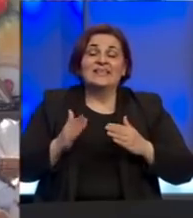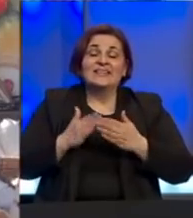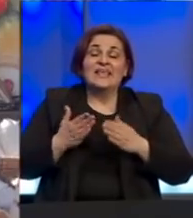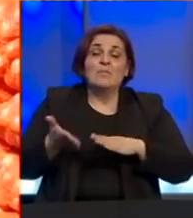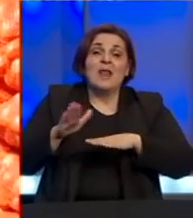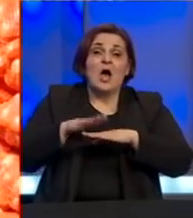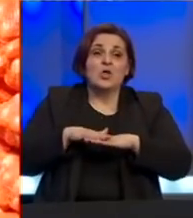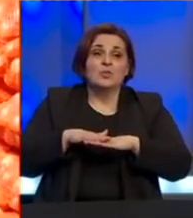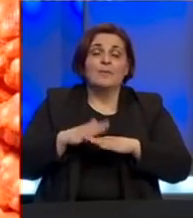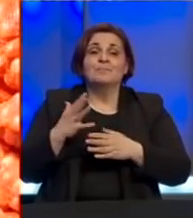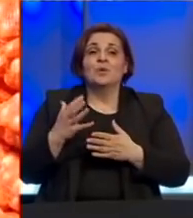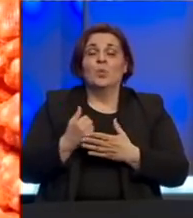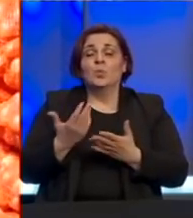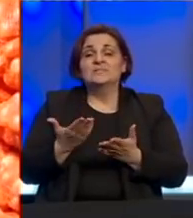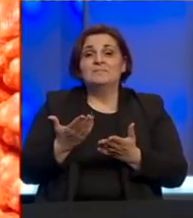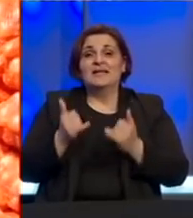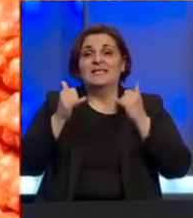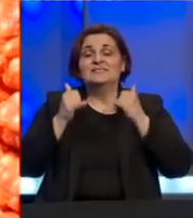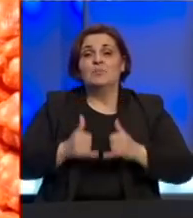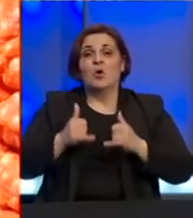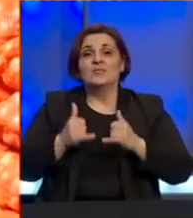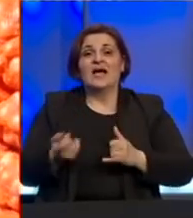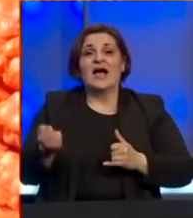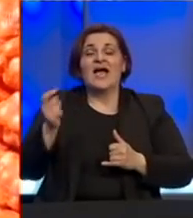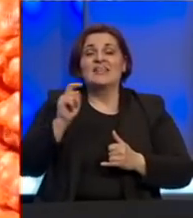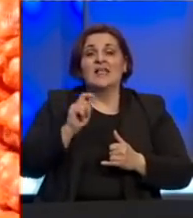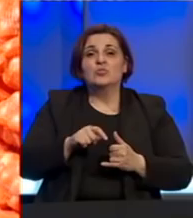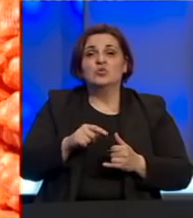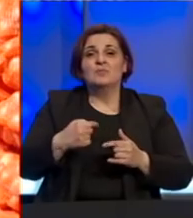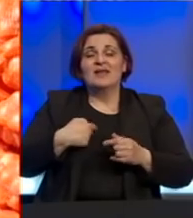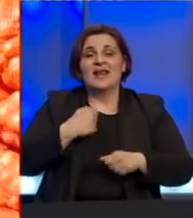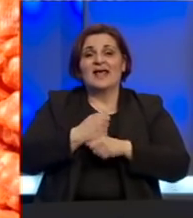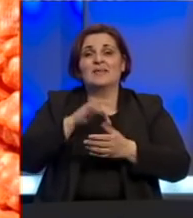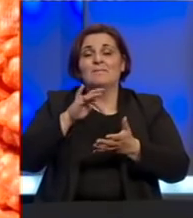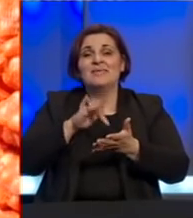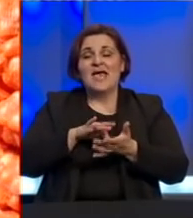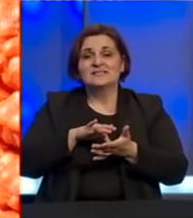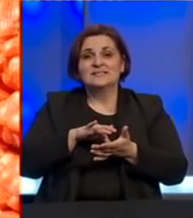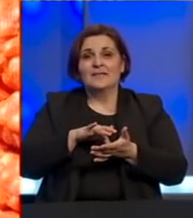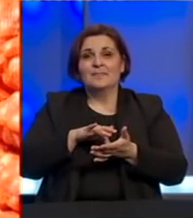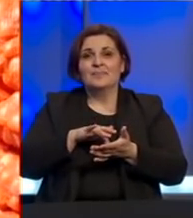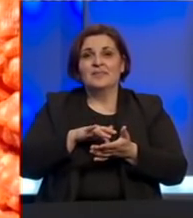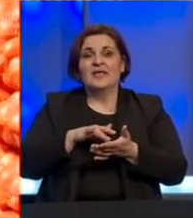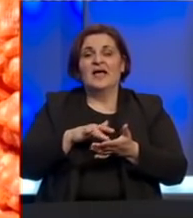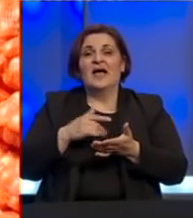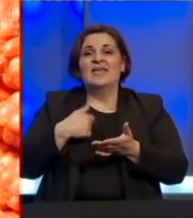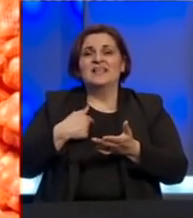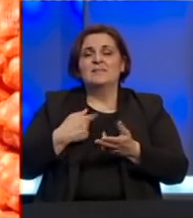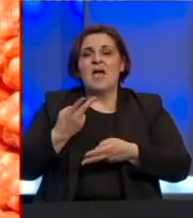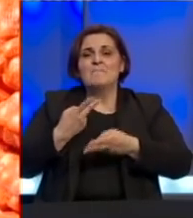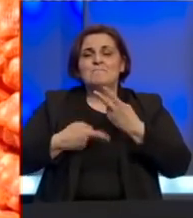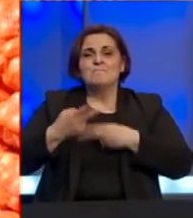nadoknaditi Uspeli smo danas da dođemo da tako kažem na naše radne mjeste s obzirom da da sam ja najveći proizvodjač